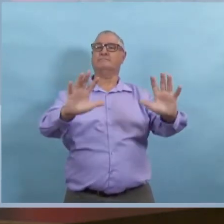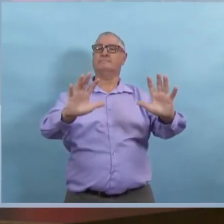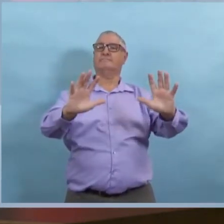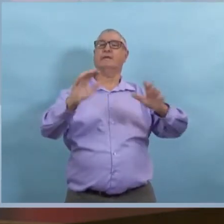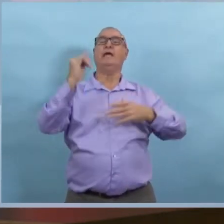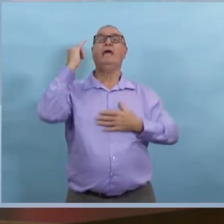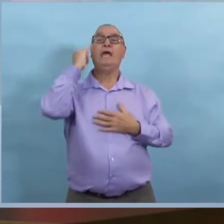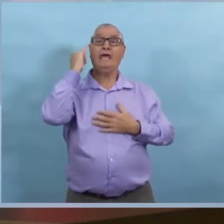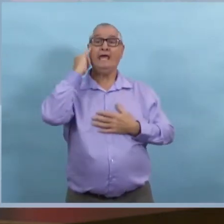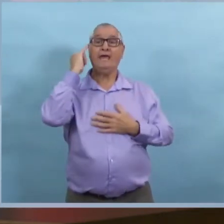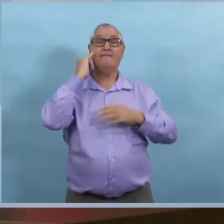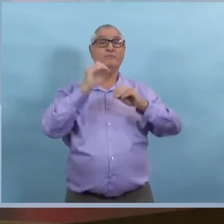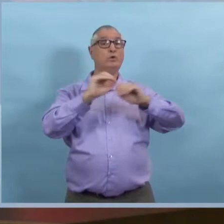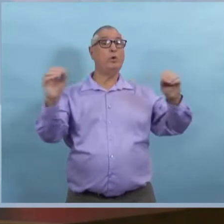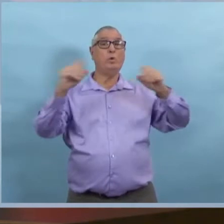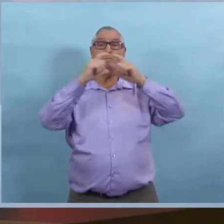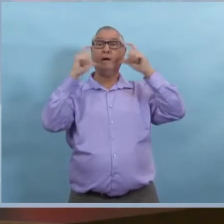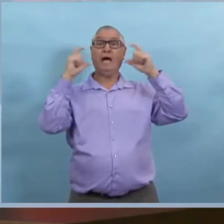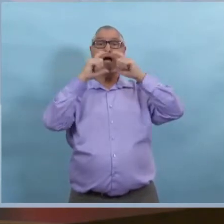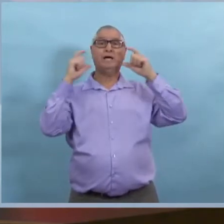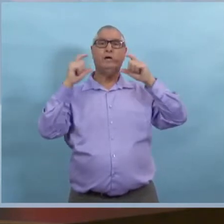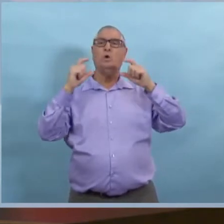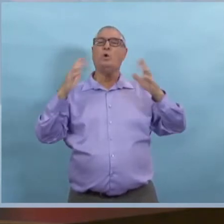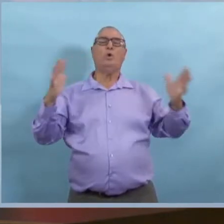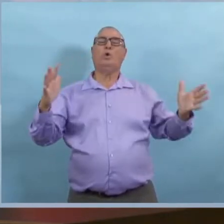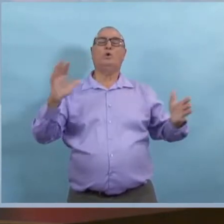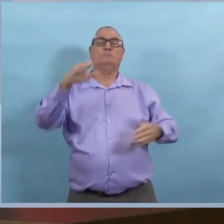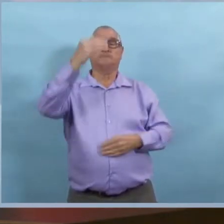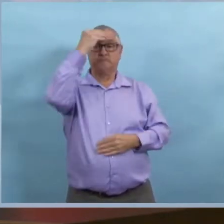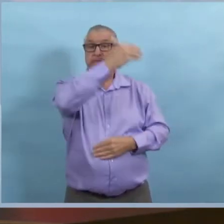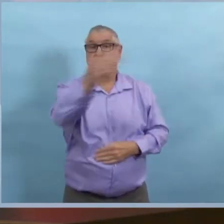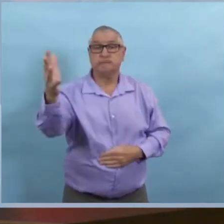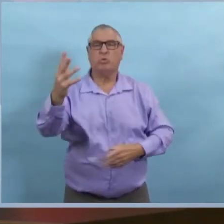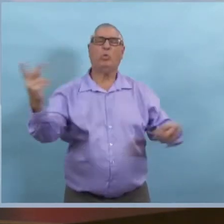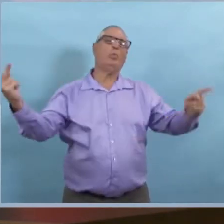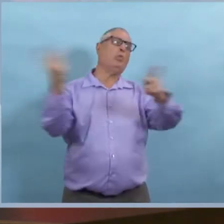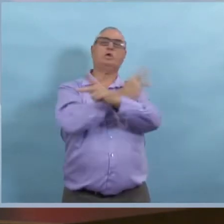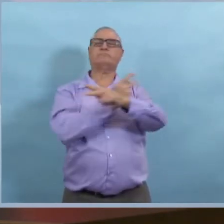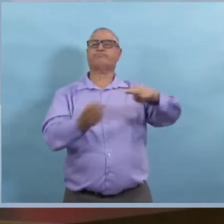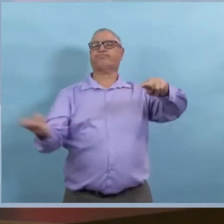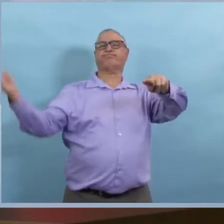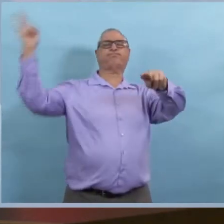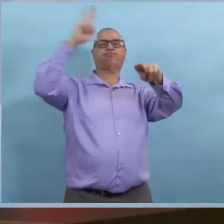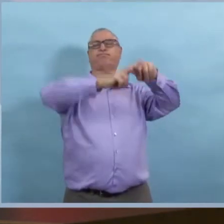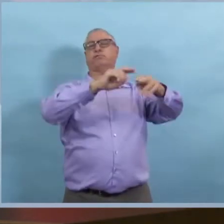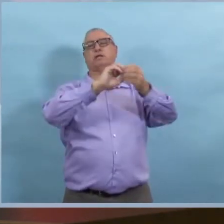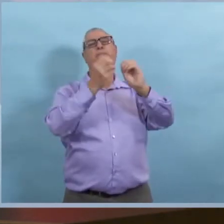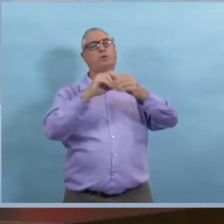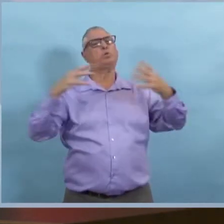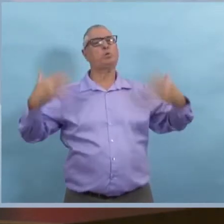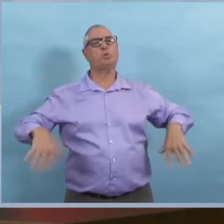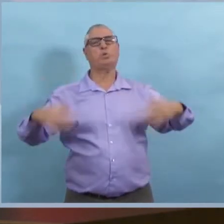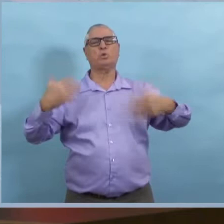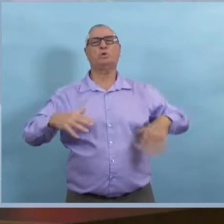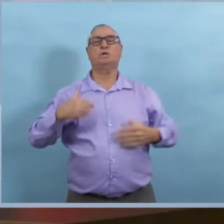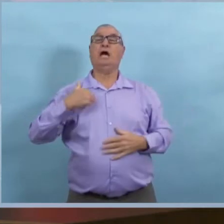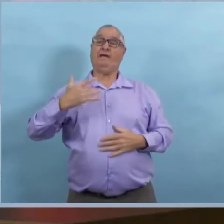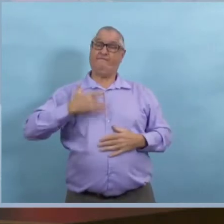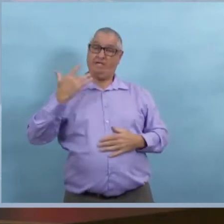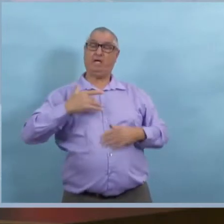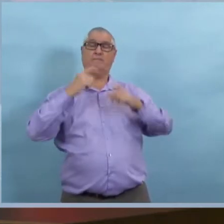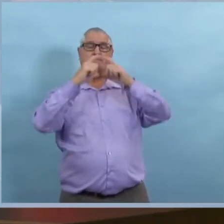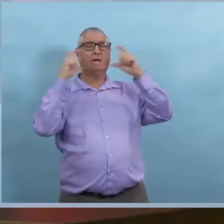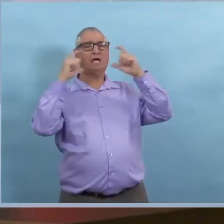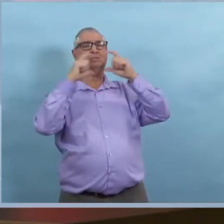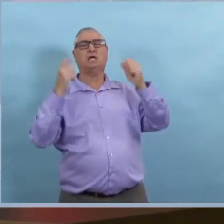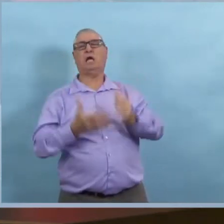il n pas de corrélation nécessaire. Sans les masques, nos chiffres pourraient être peut-être deux fois pires. Donc, on ne peut certainement pas faire